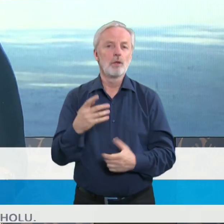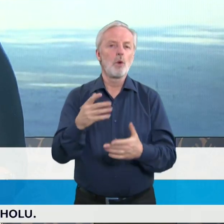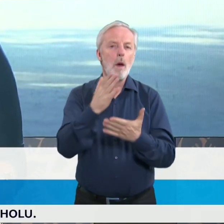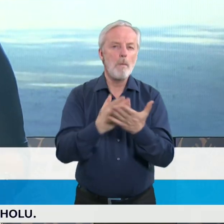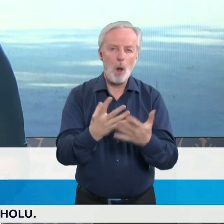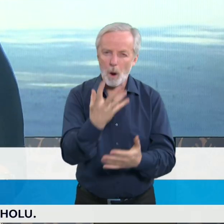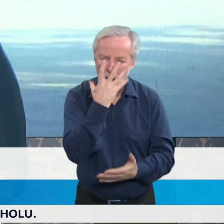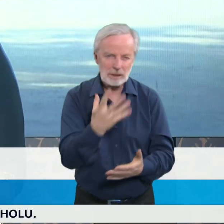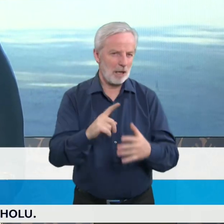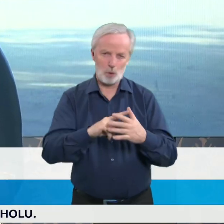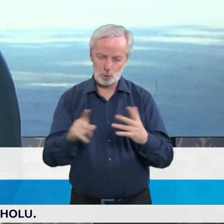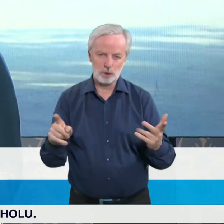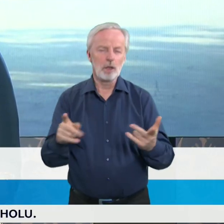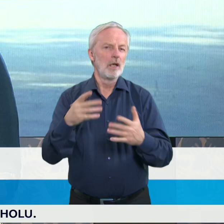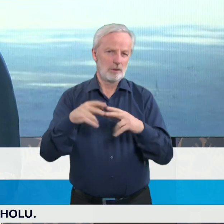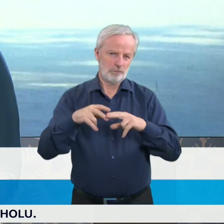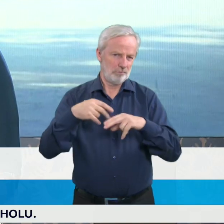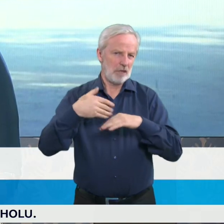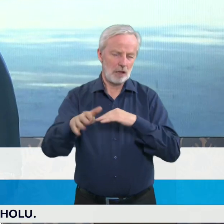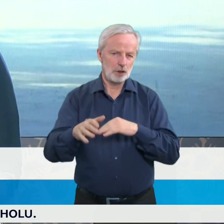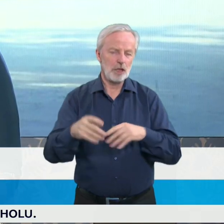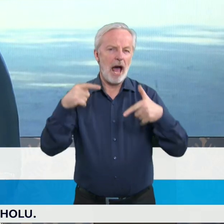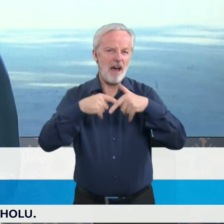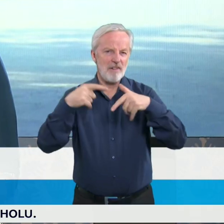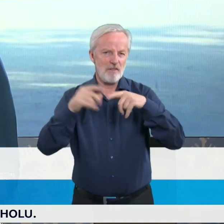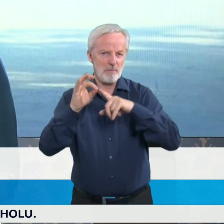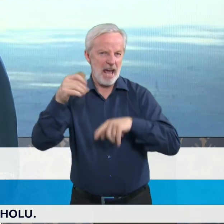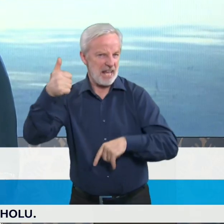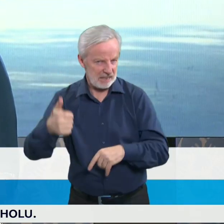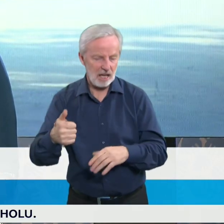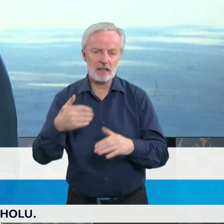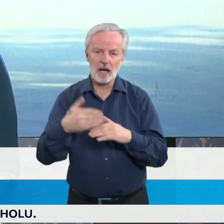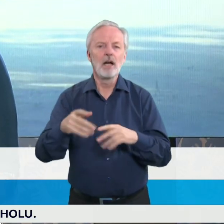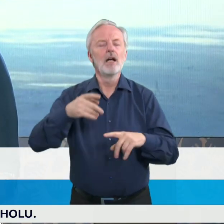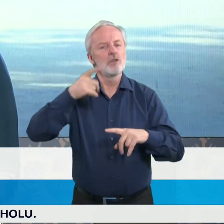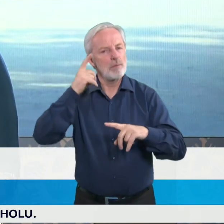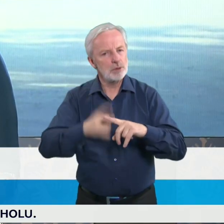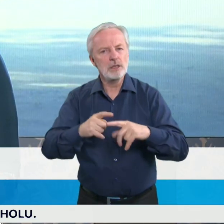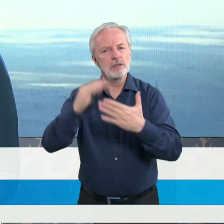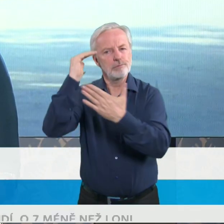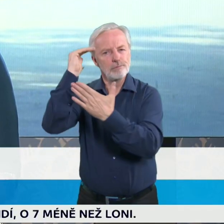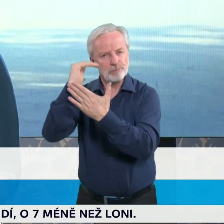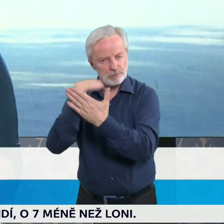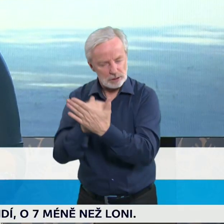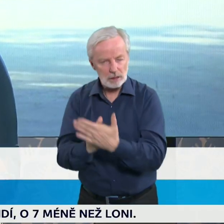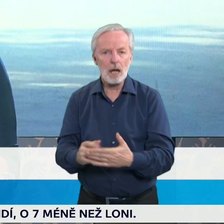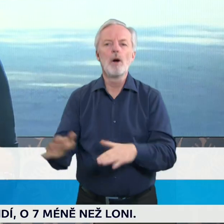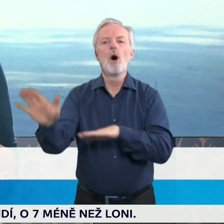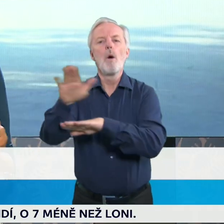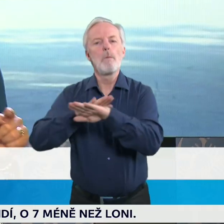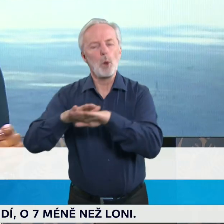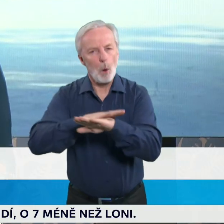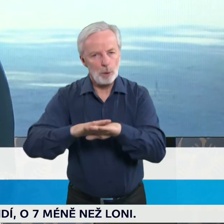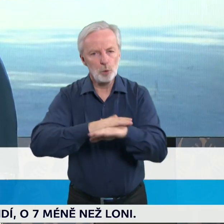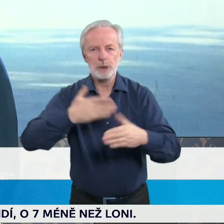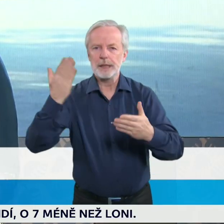atd. splňující tyto parametry. to přesně specifikováno rozhodnutí o prominutí DPH, které jsem